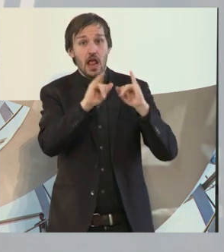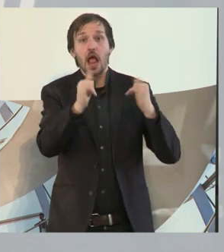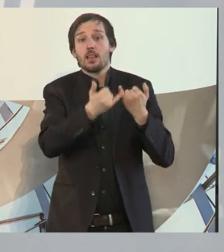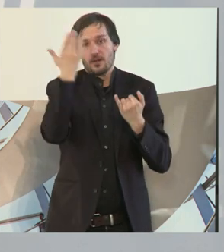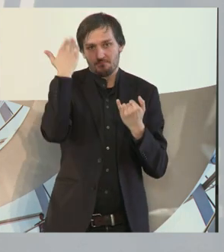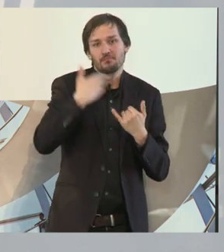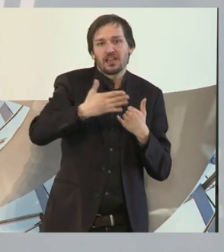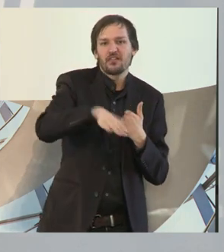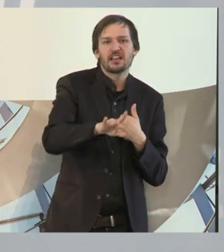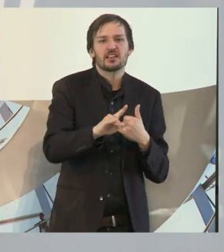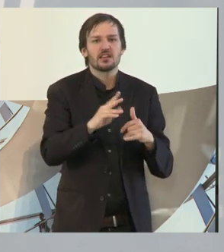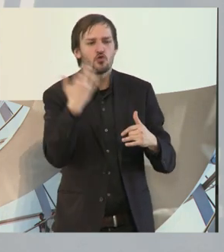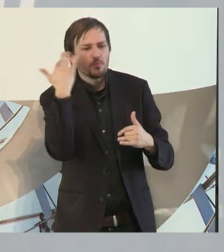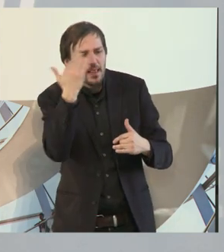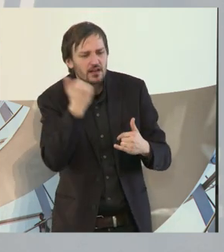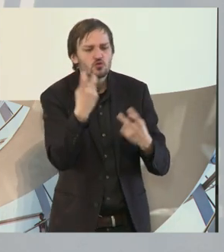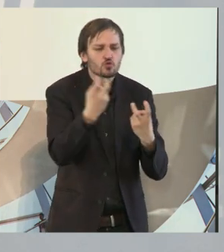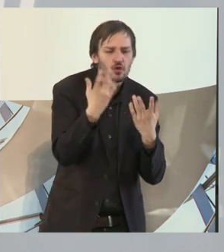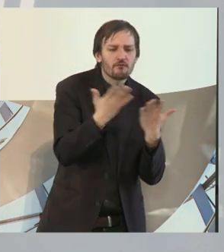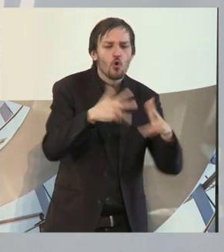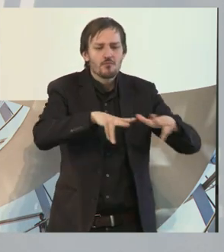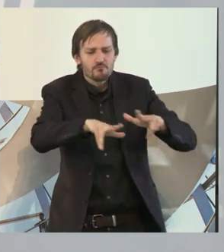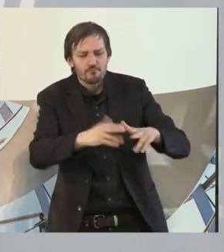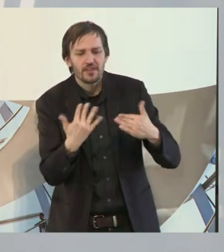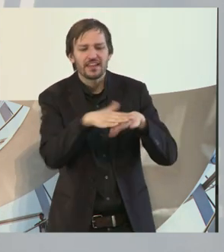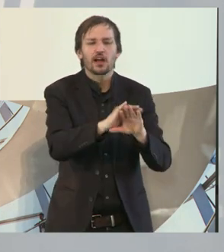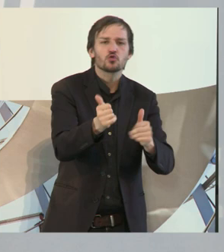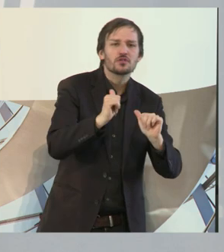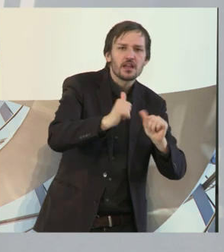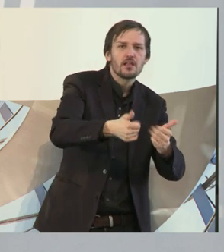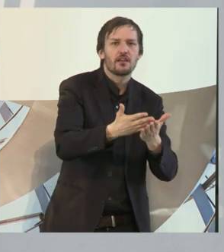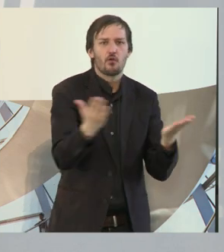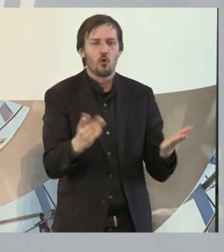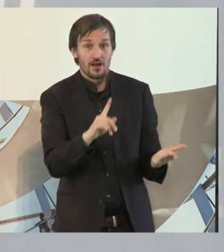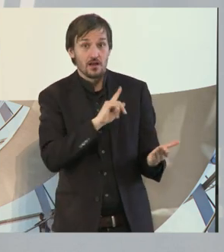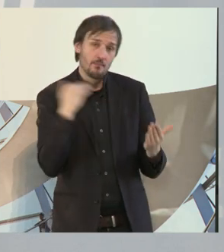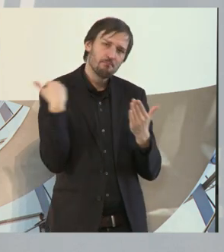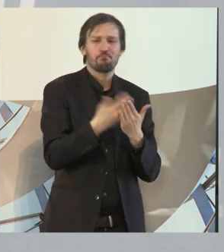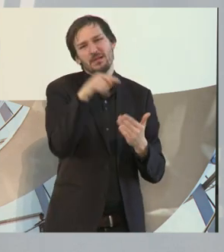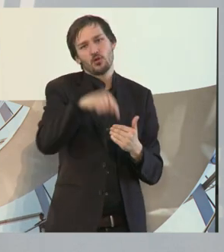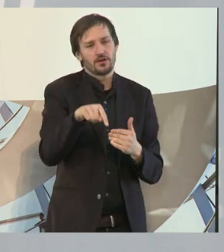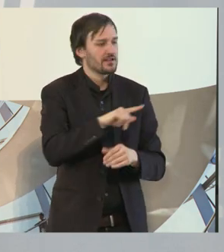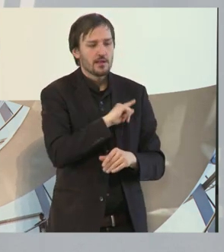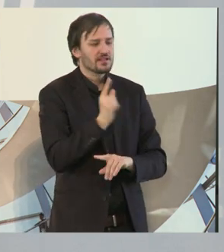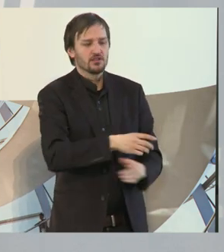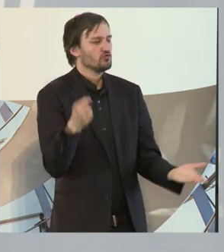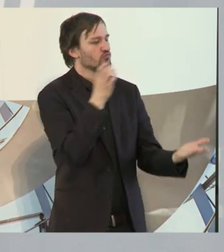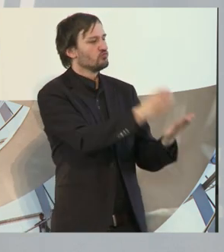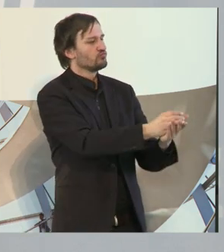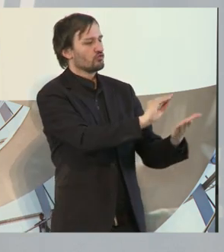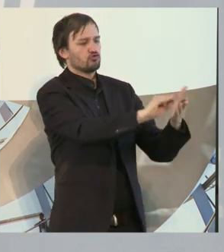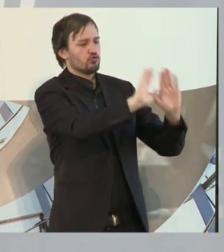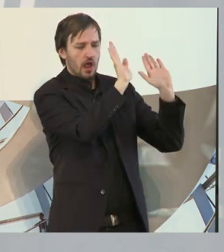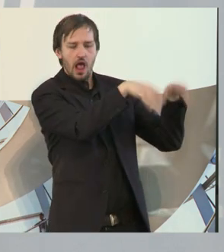Integrationshilfen organisiert haben. Das tun wir bis heute. Wir haben die Schulen nicht im Stich gelassen. Wir haben 1994